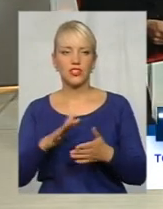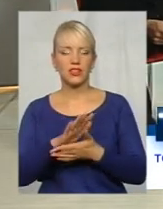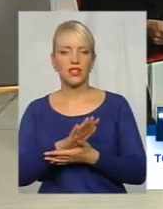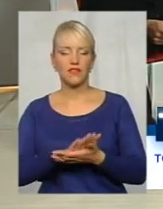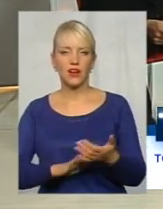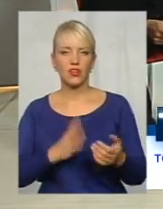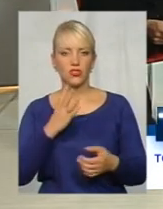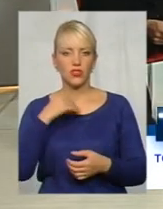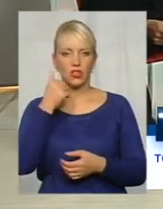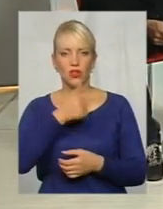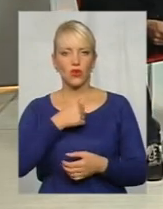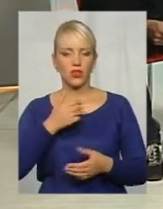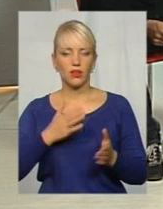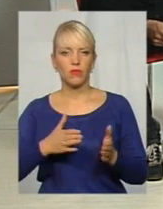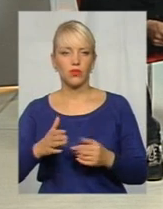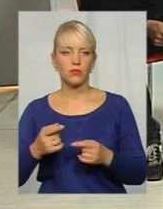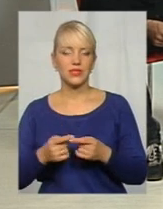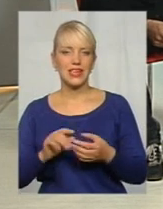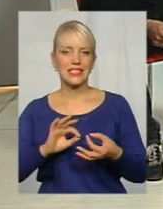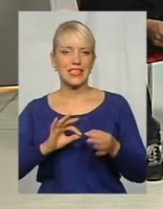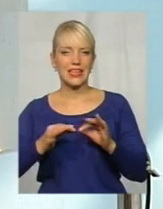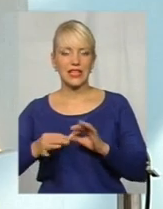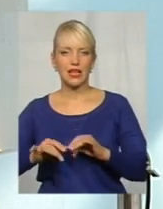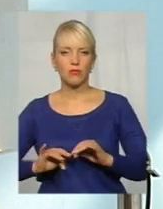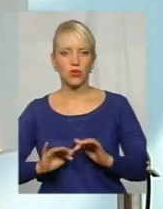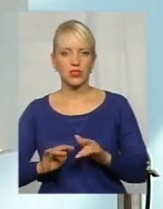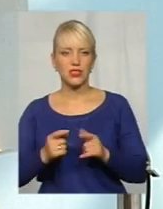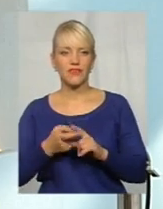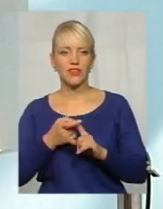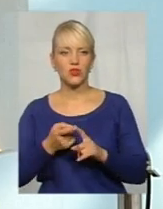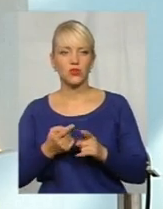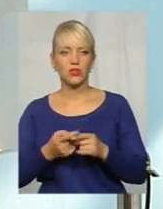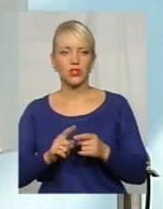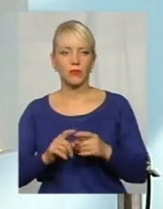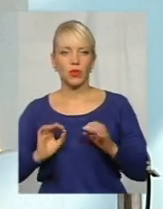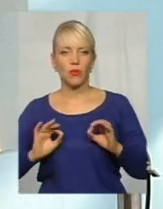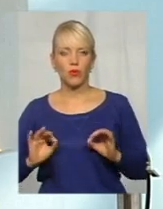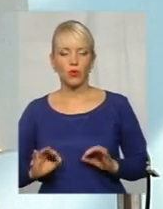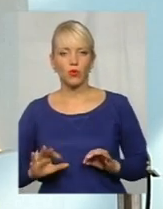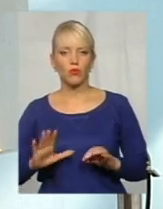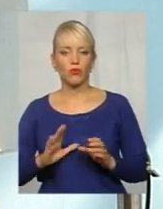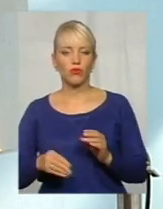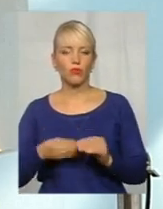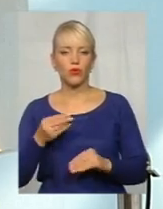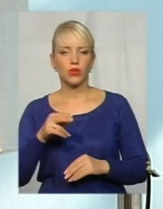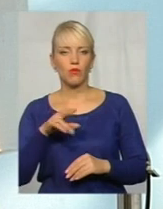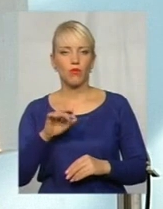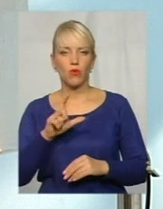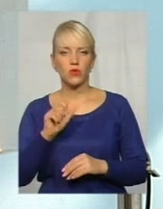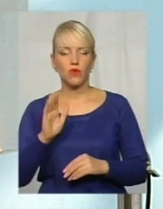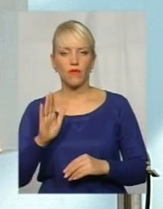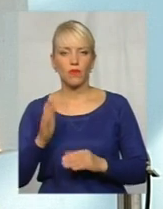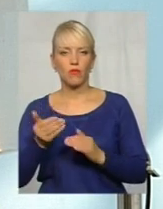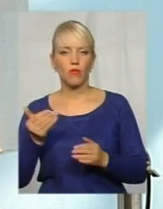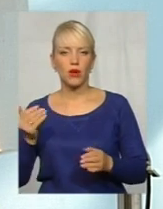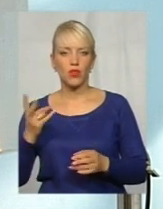рік поспіль. Це досить складний процес. В зв'язку з цим прокуратурою був поданий позов попередньо. Але